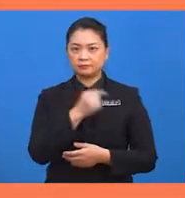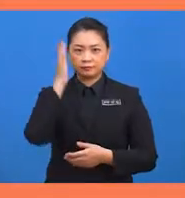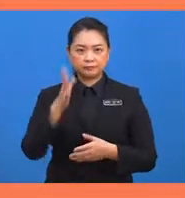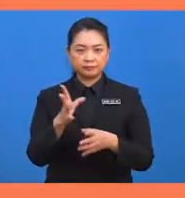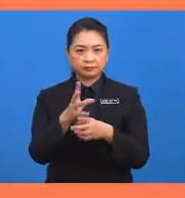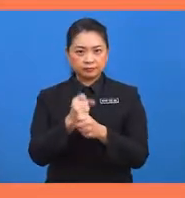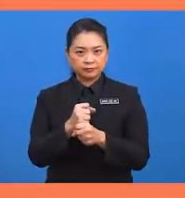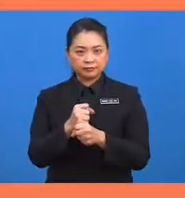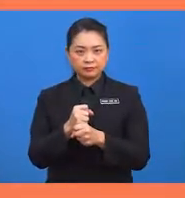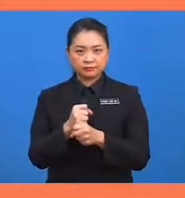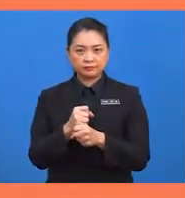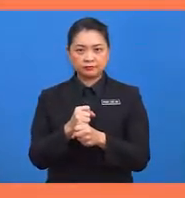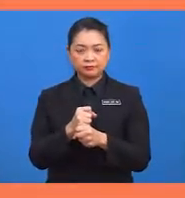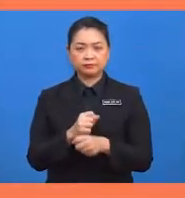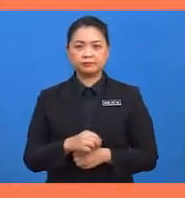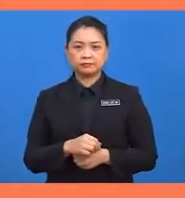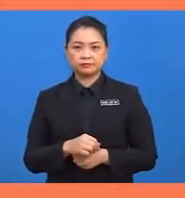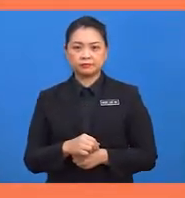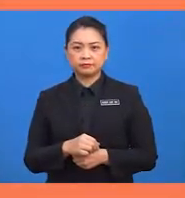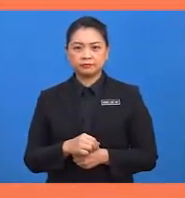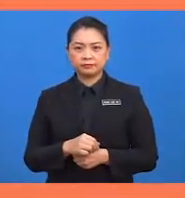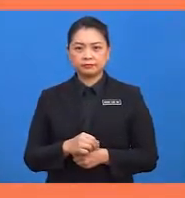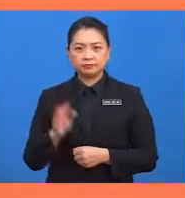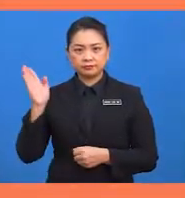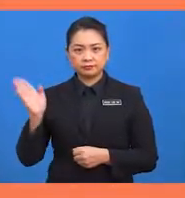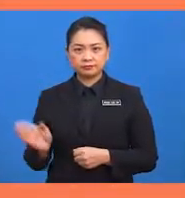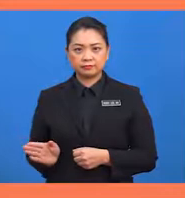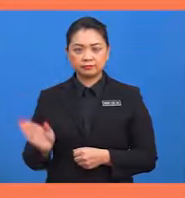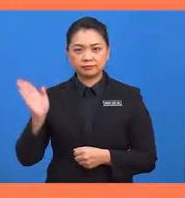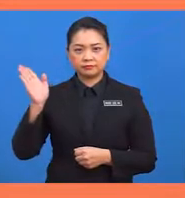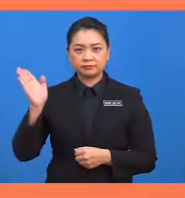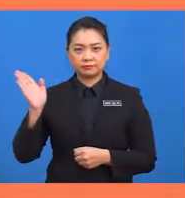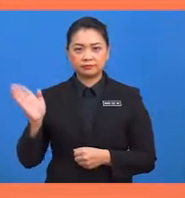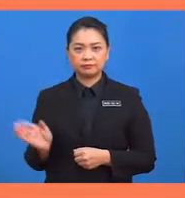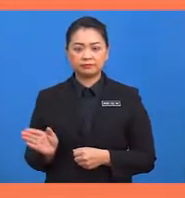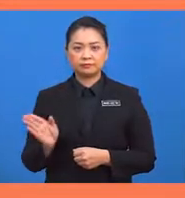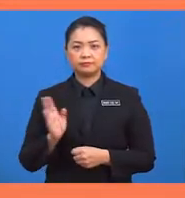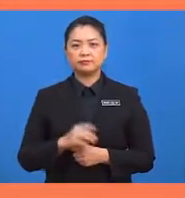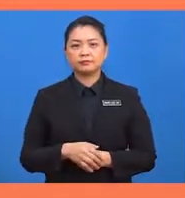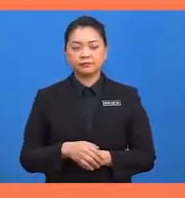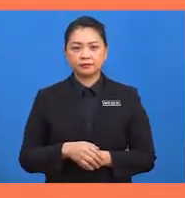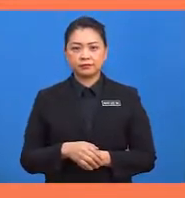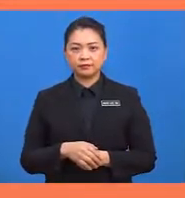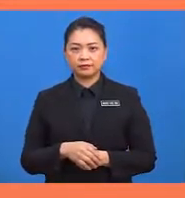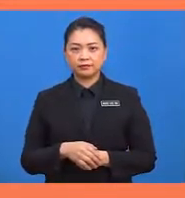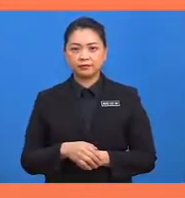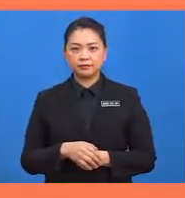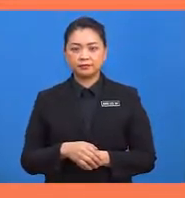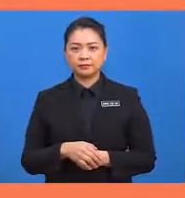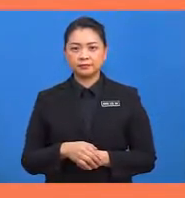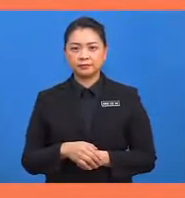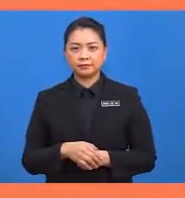pada kedua-dua belah persamaan, AE sama dengan sebelas perpuluhan tiga satu